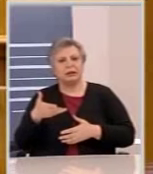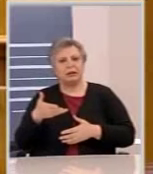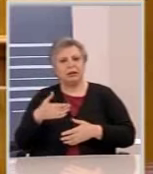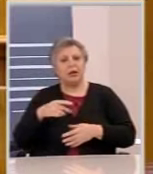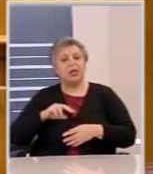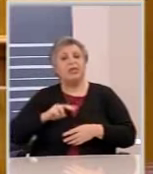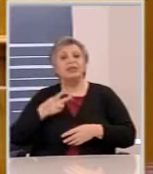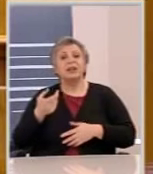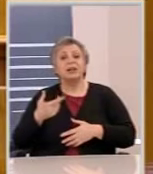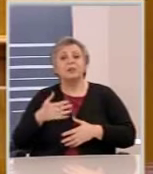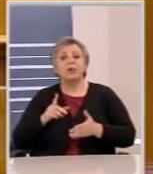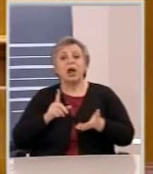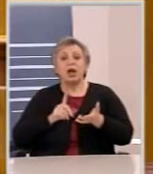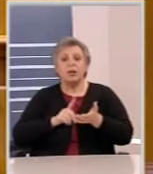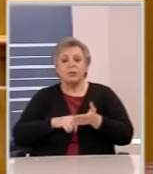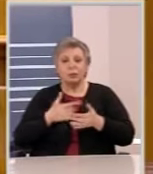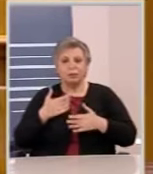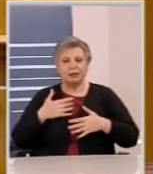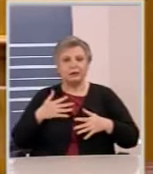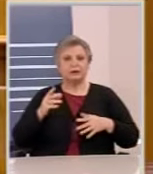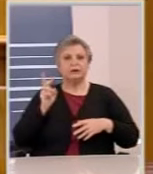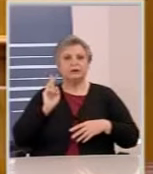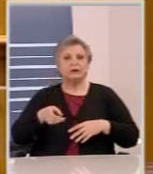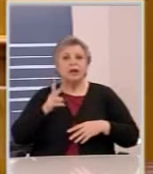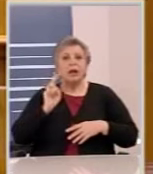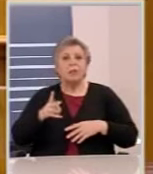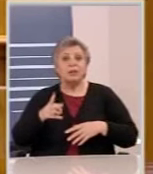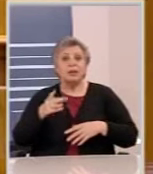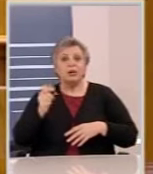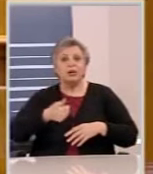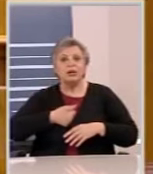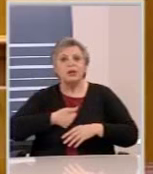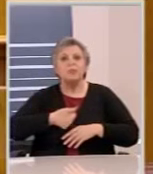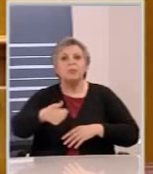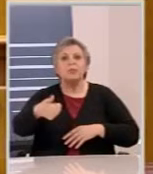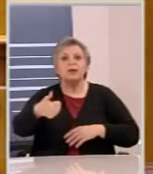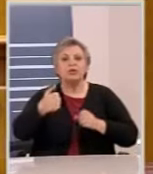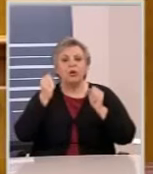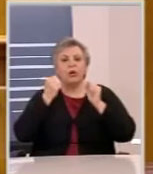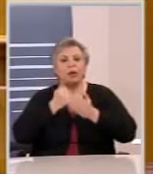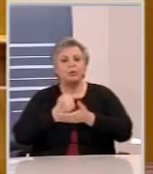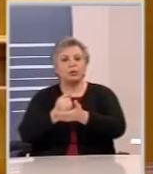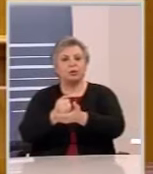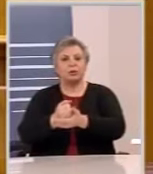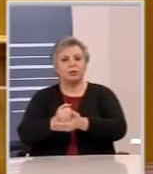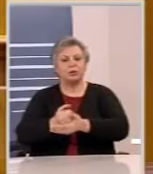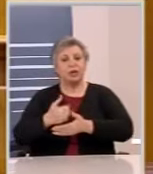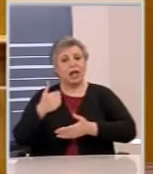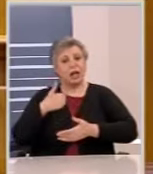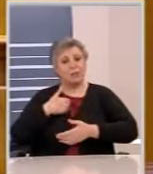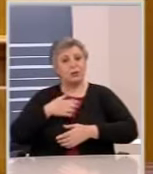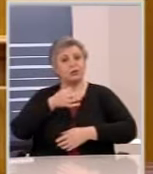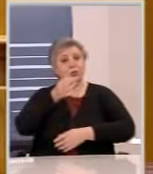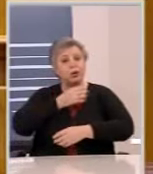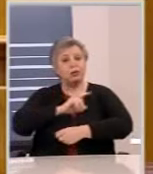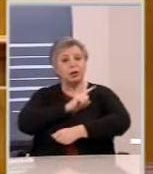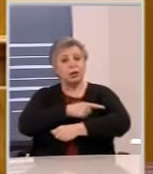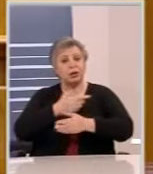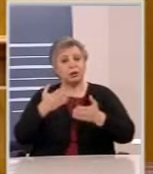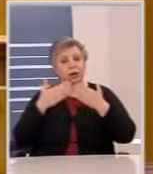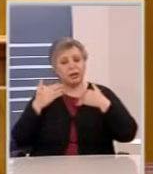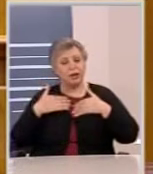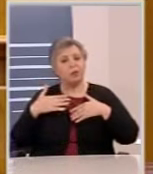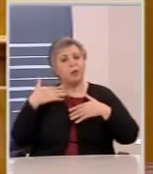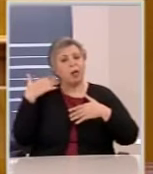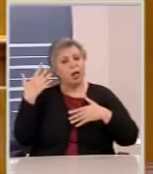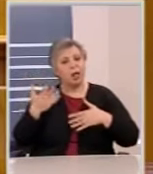επιστρέψουμε και τα λεφτά που είχαμε πάρει. Και εμείς τα ξεκολλήσαμε οι ανίκανοι και τα ξεκολλήσαμε με λιγότερα χρήματα και τα ολοκληρώσαμε τα έργα